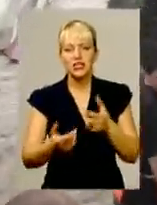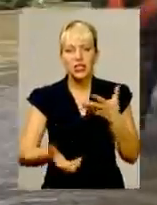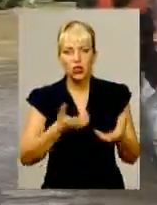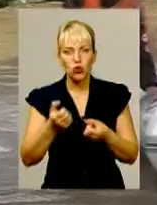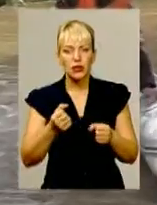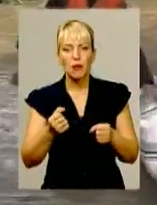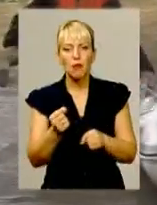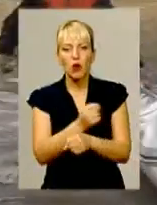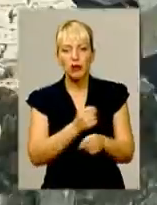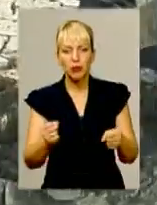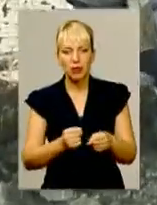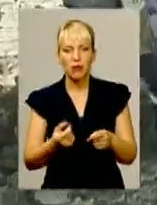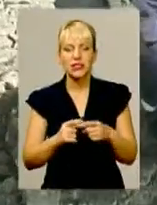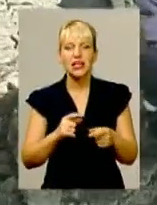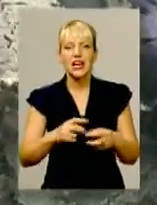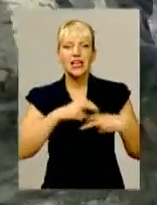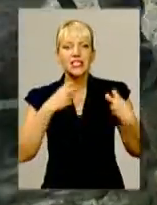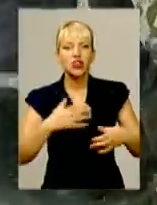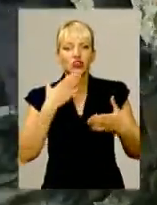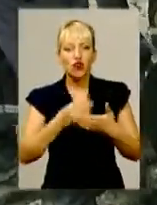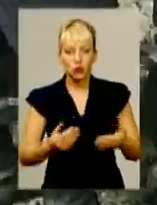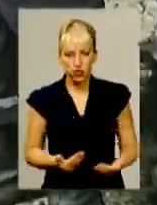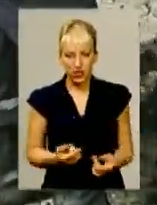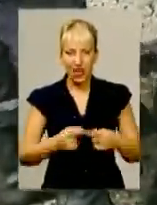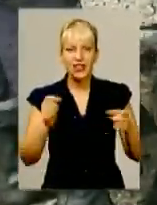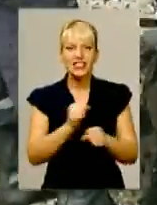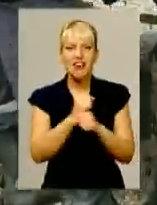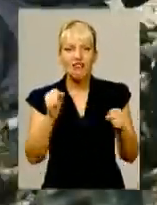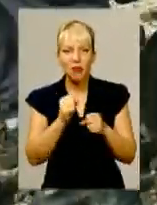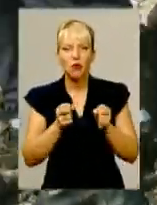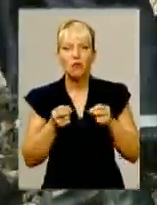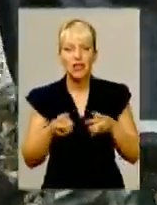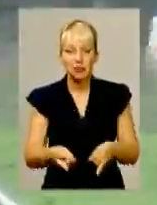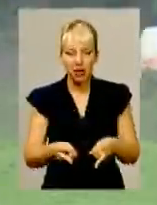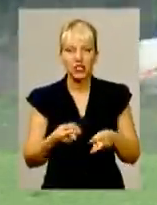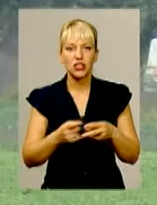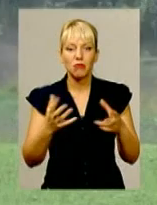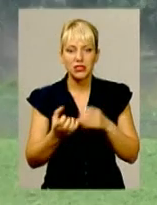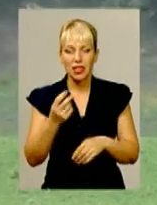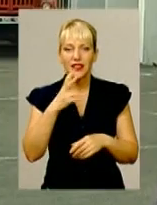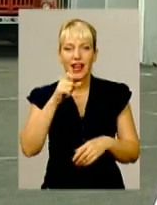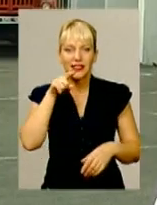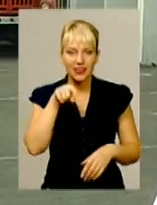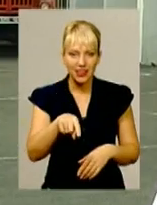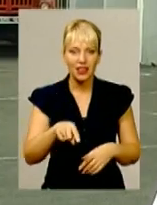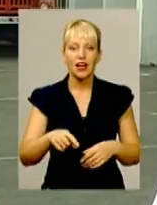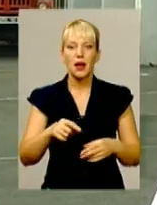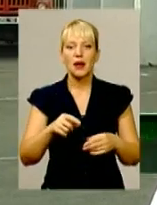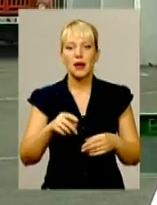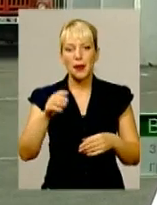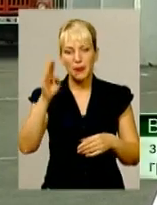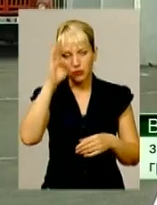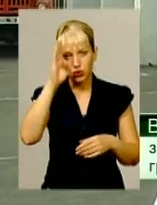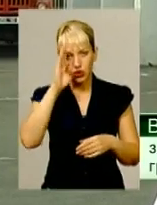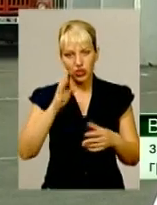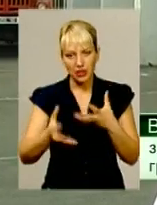власним життям заради безпеки інших. Якраз із вибухонебезпечними знахідками на ти піротехнік Вадим Нероба. За рік порядка від